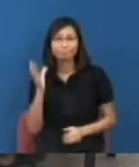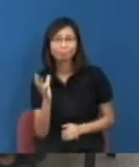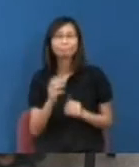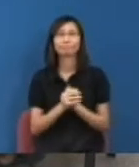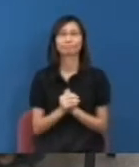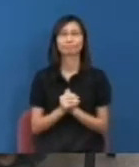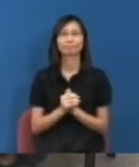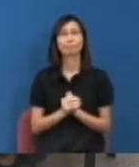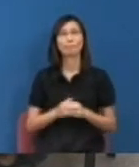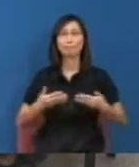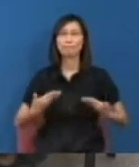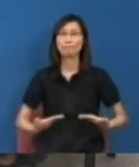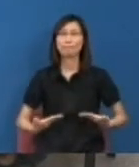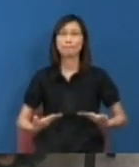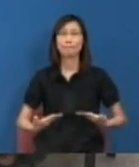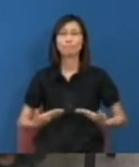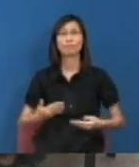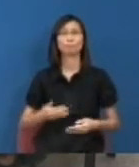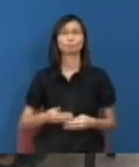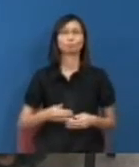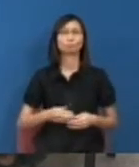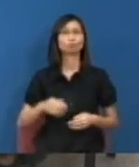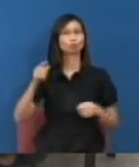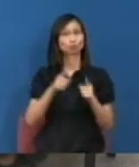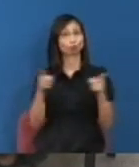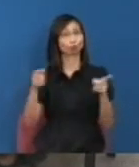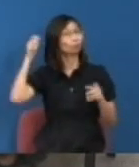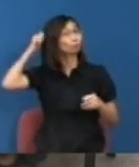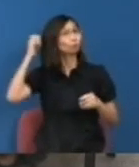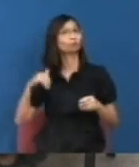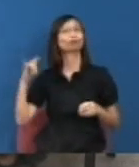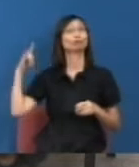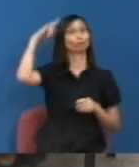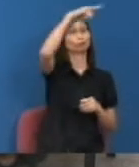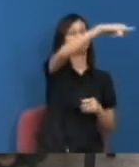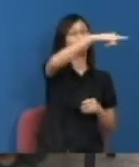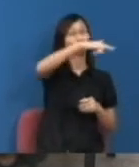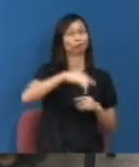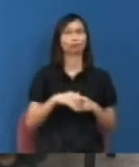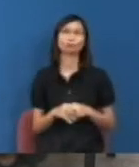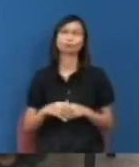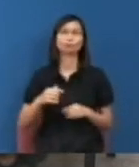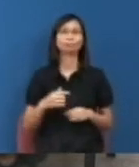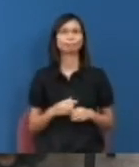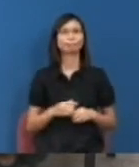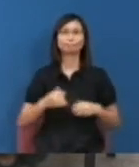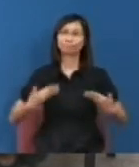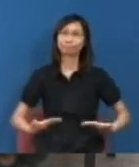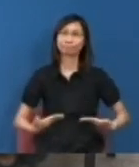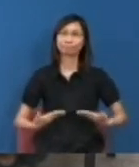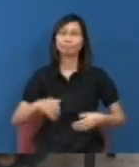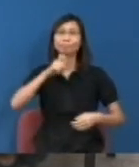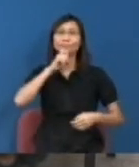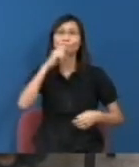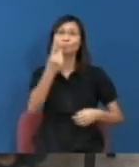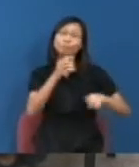好了 這一集節目因為長毛型而我又剛回到香港 說不及回來所以我想今集都有